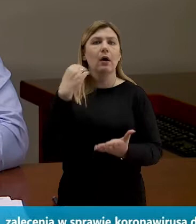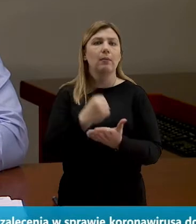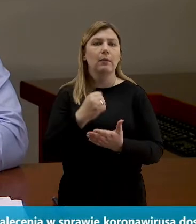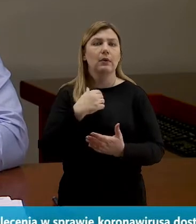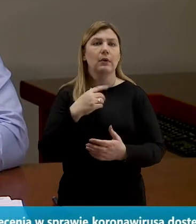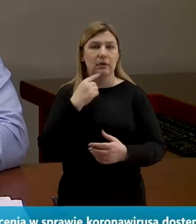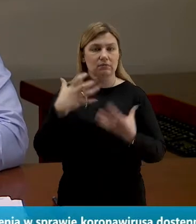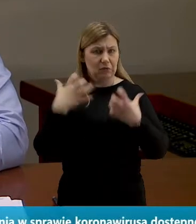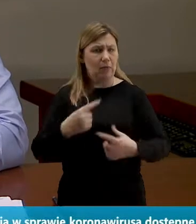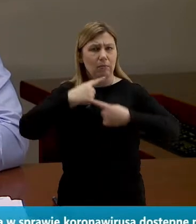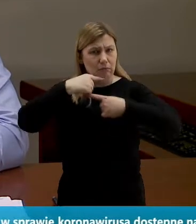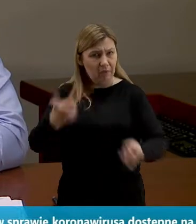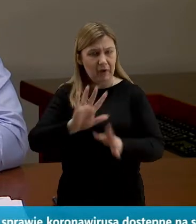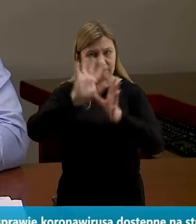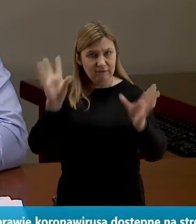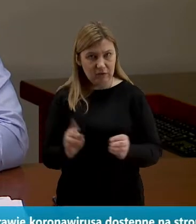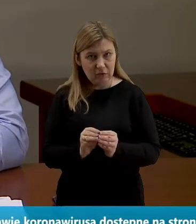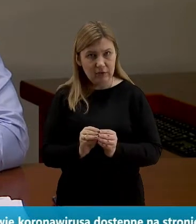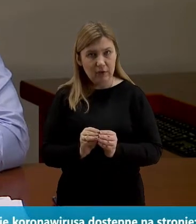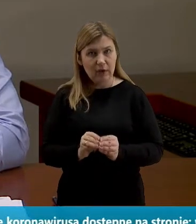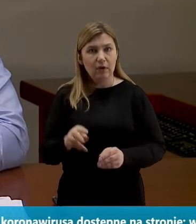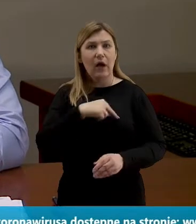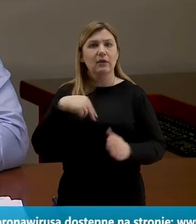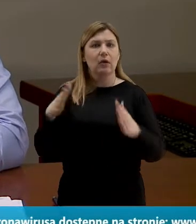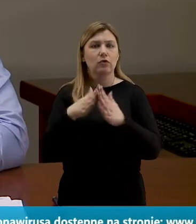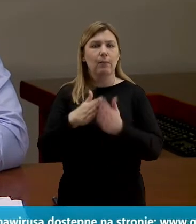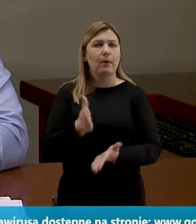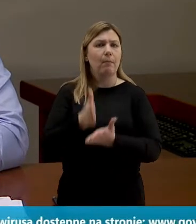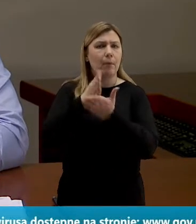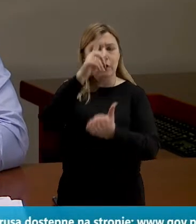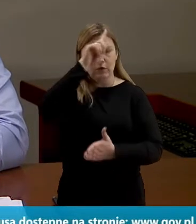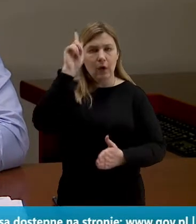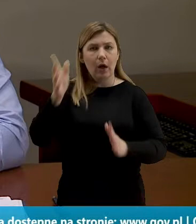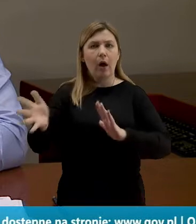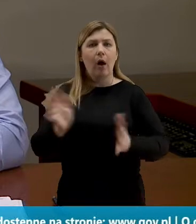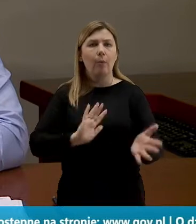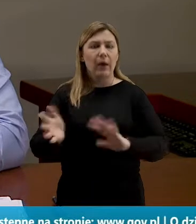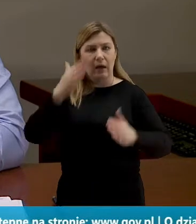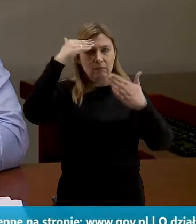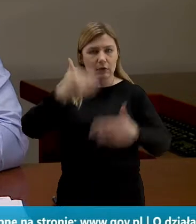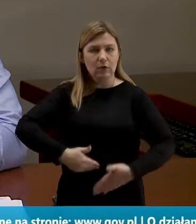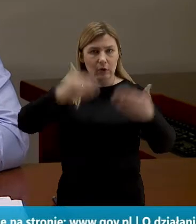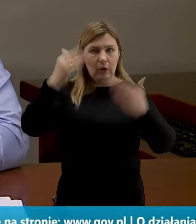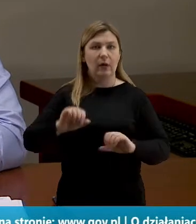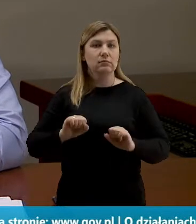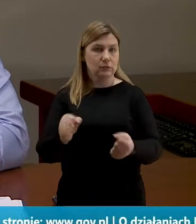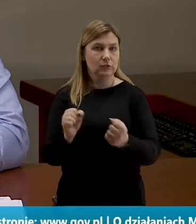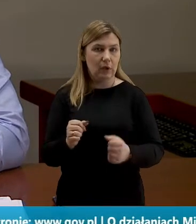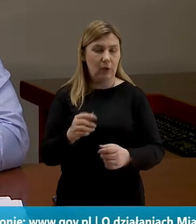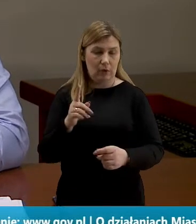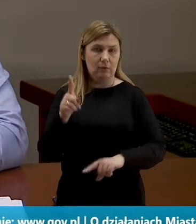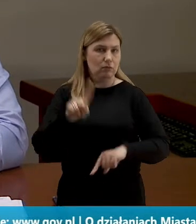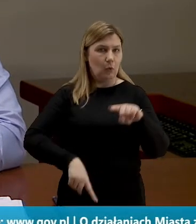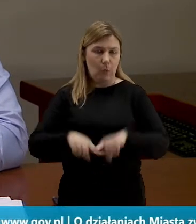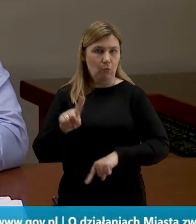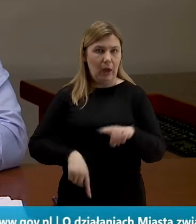zapewnić wszystkich, że nasze domy pomocy społecznej, cała opieka całodobowa funkcjonuje w tej chwili bez